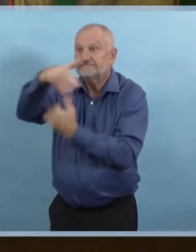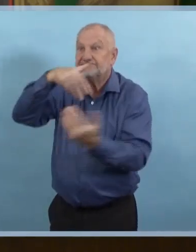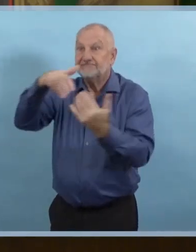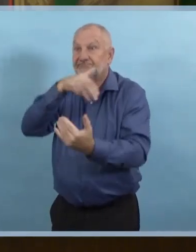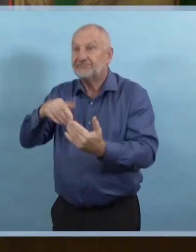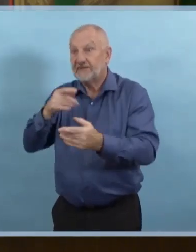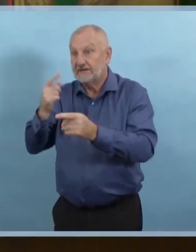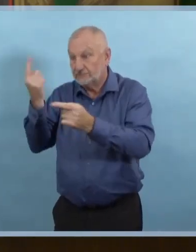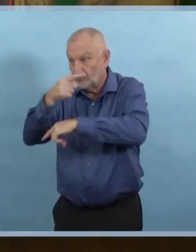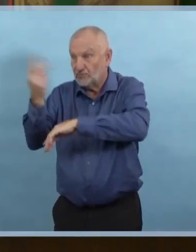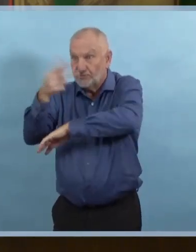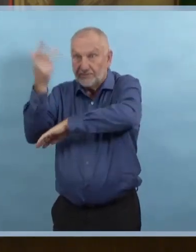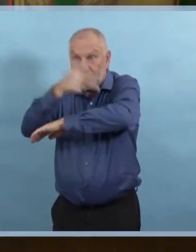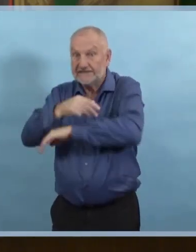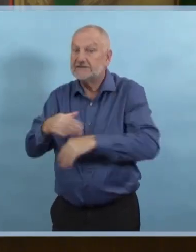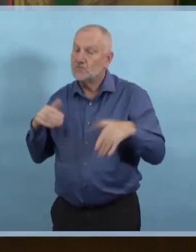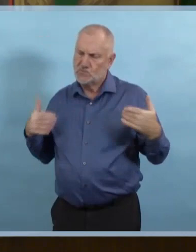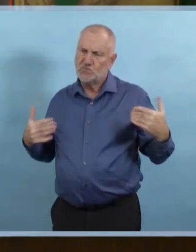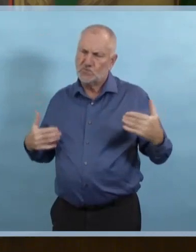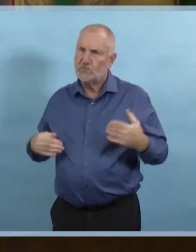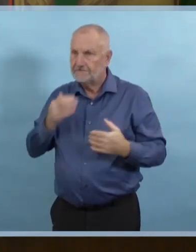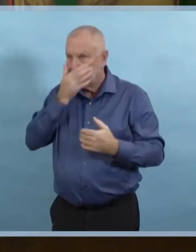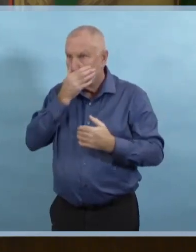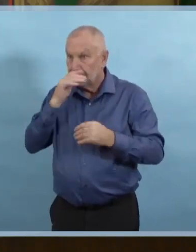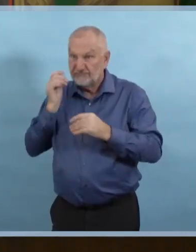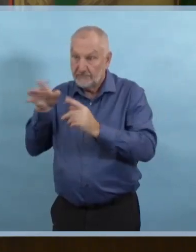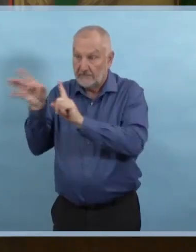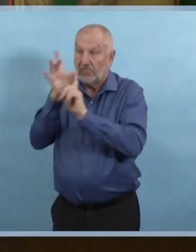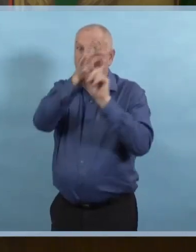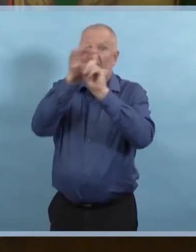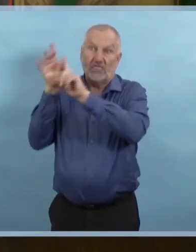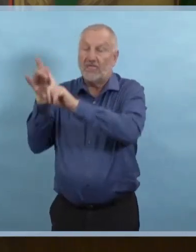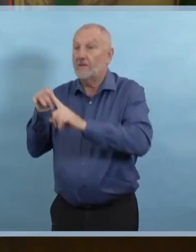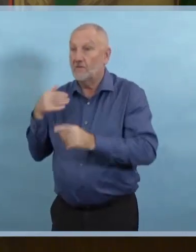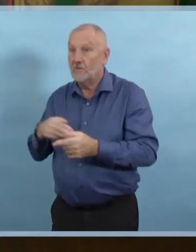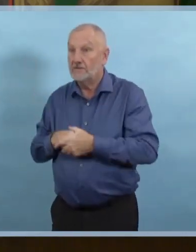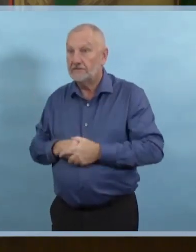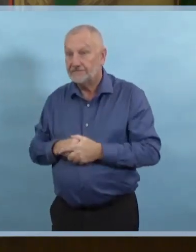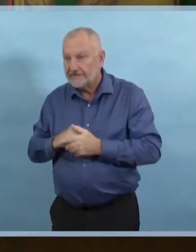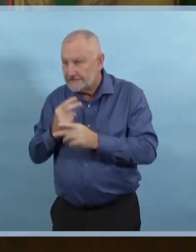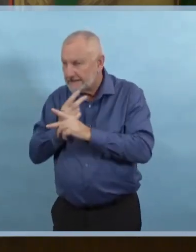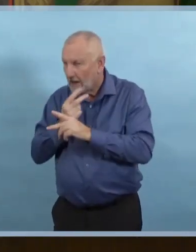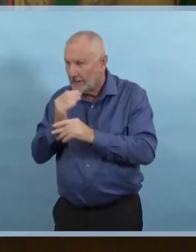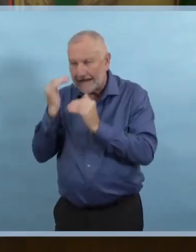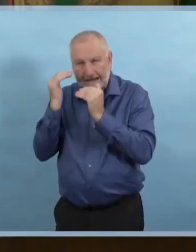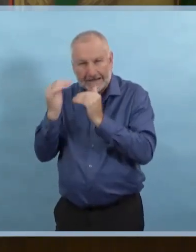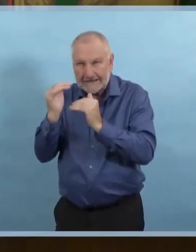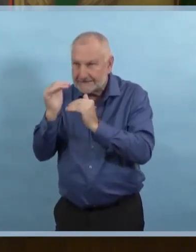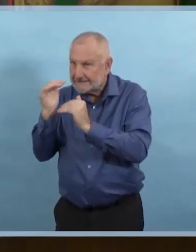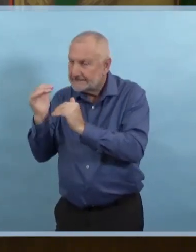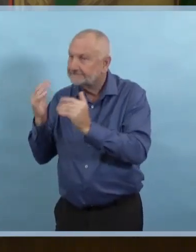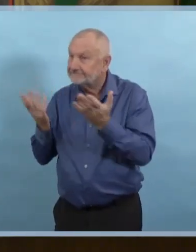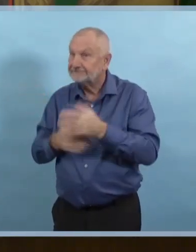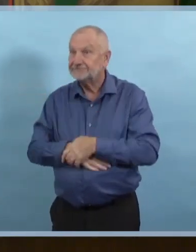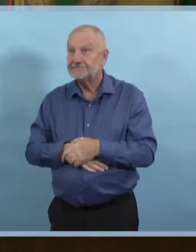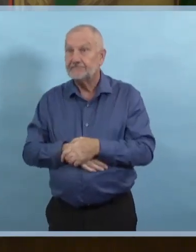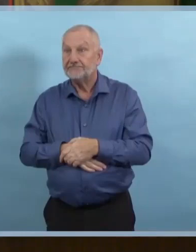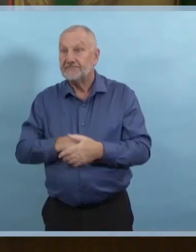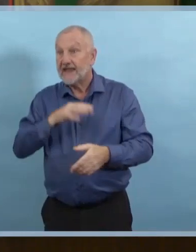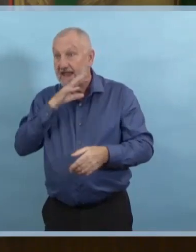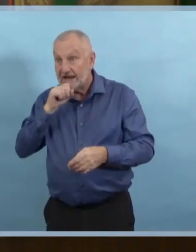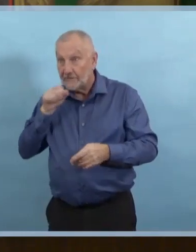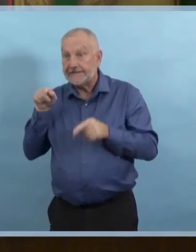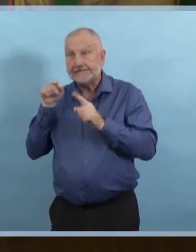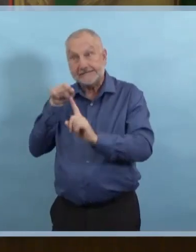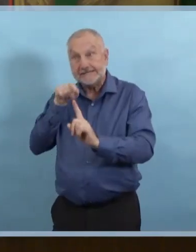encore plus. En ce qui concerne Halloween, nous avons des directives en place. Nous avons la restriction sur la taille des rassemblements. Et si les gens suivent ces directives,